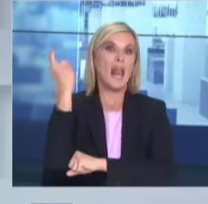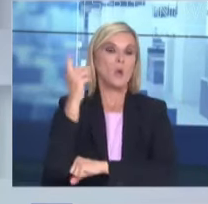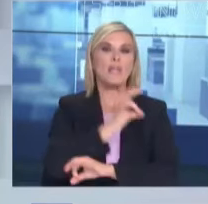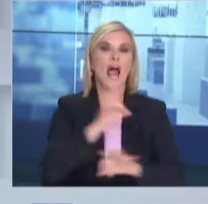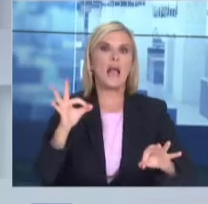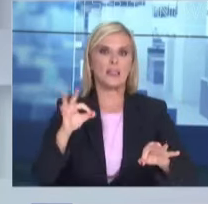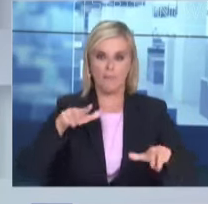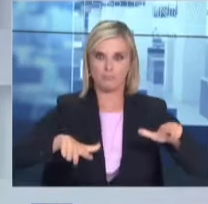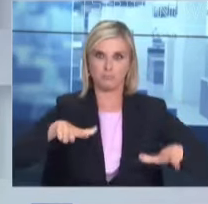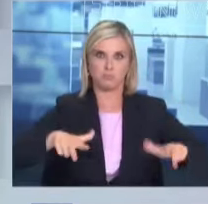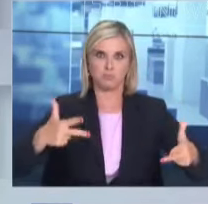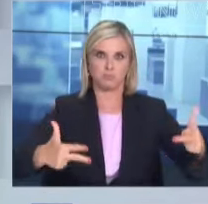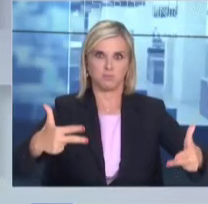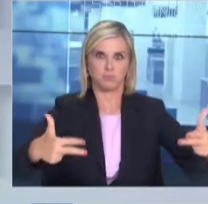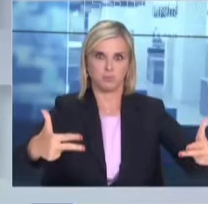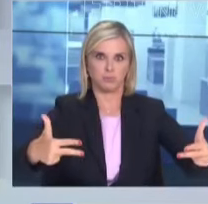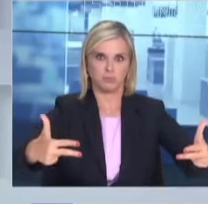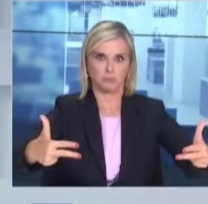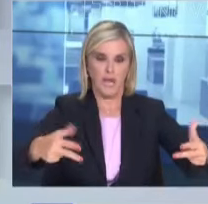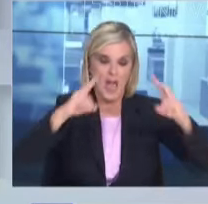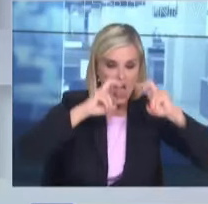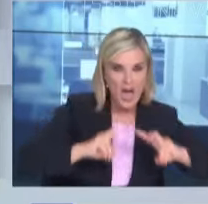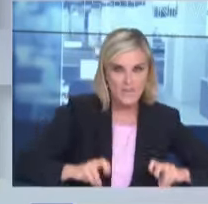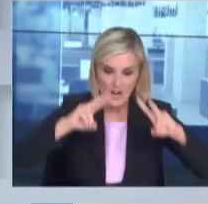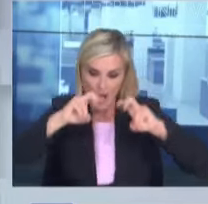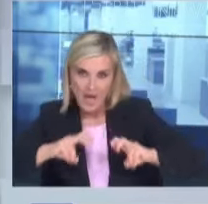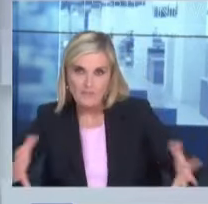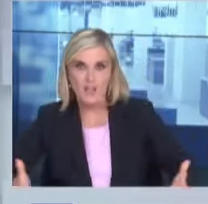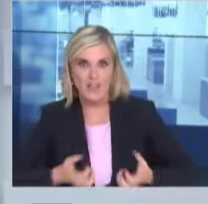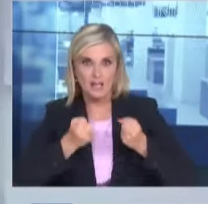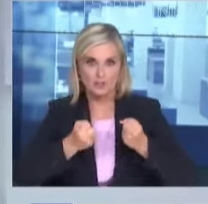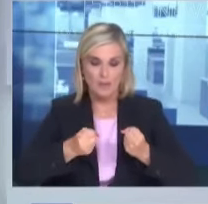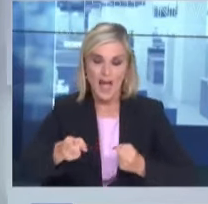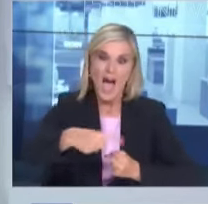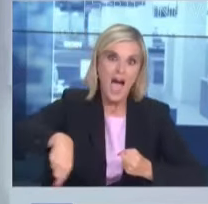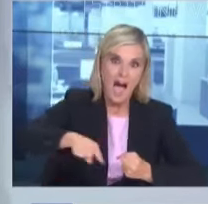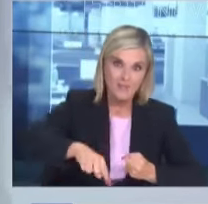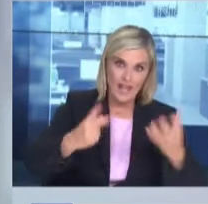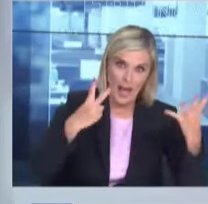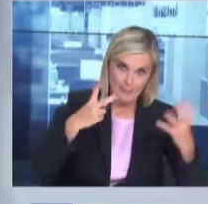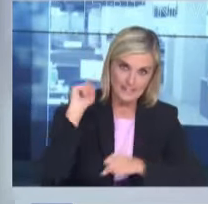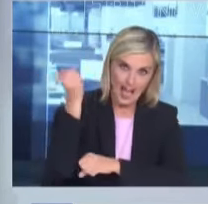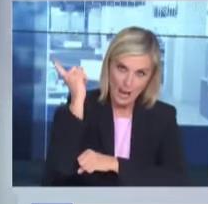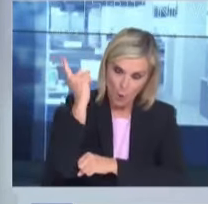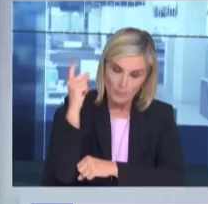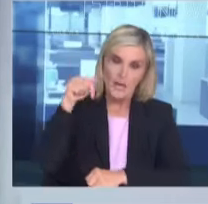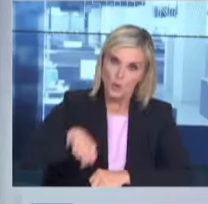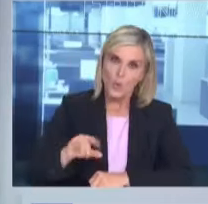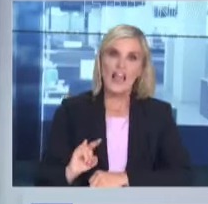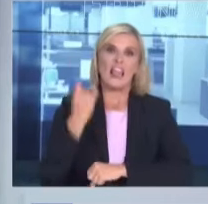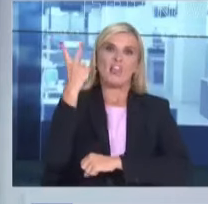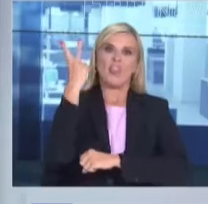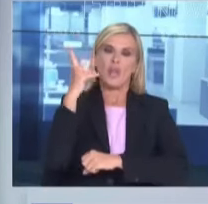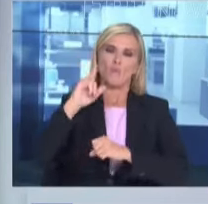προκειμένου να δράσουν τα τρία εξ αυτών έρβνας διάσωσης τα δύο από αυτά όπως ανέφερε ο κύριος Υπουργός ήδη βρίσκονται στον αέρα υπάρχει επίσης σε